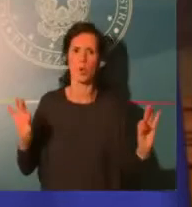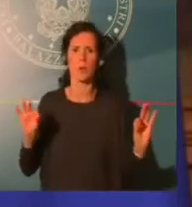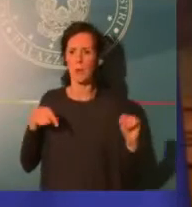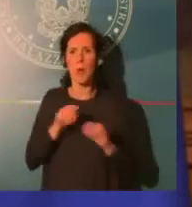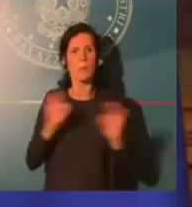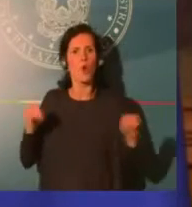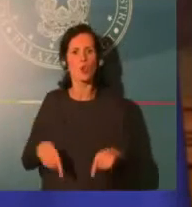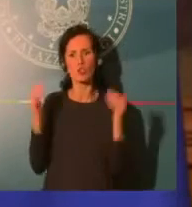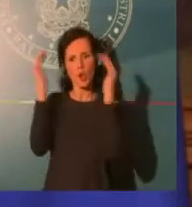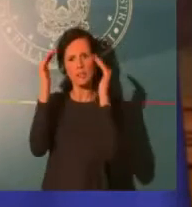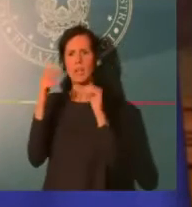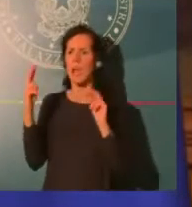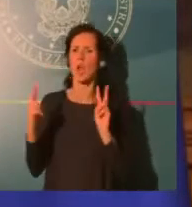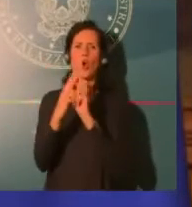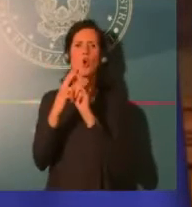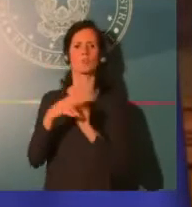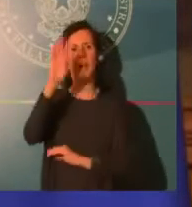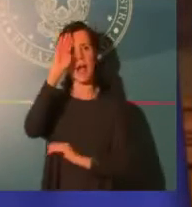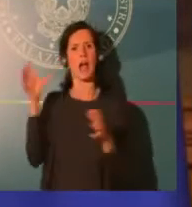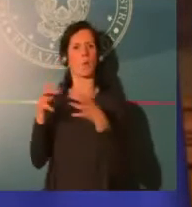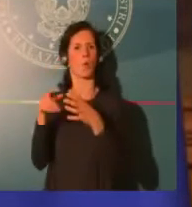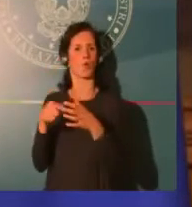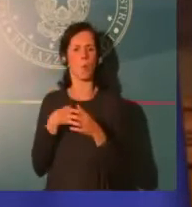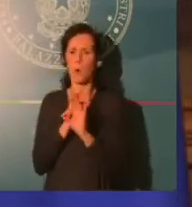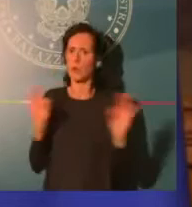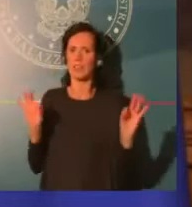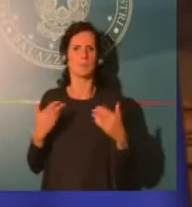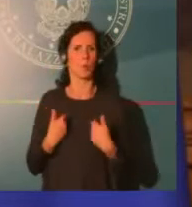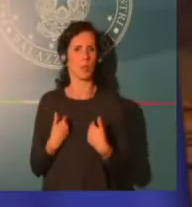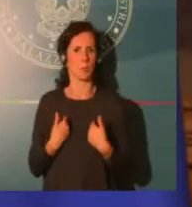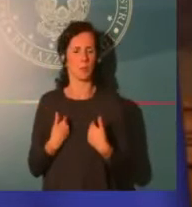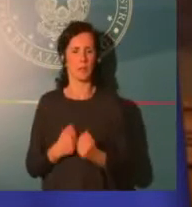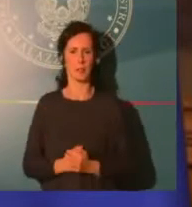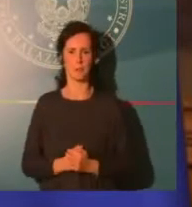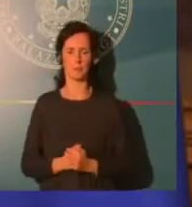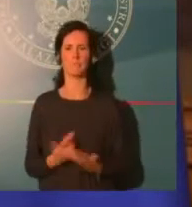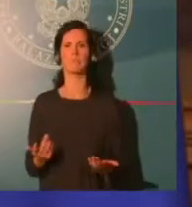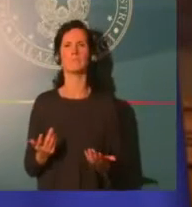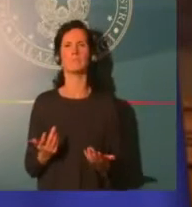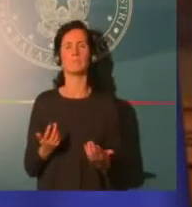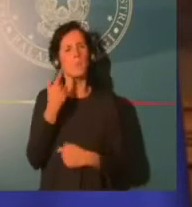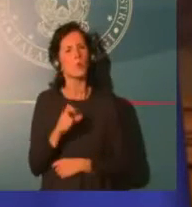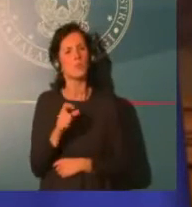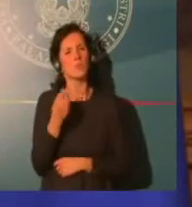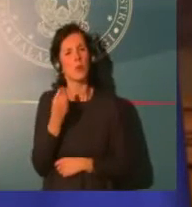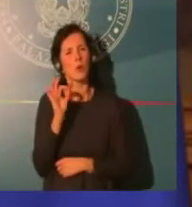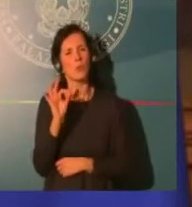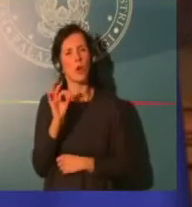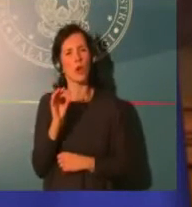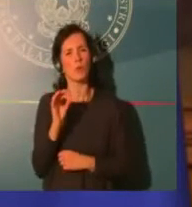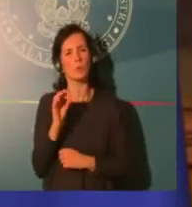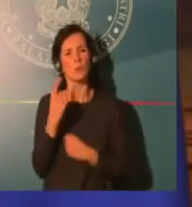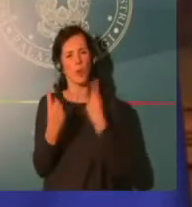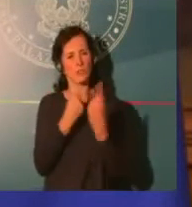bene del Paese bisogna essere sempre aperti al confronto e non ritenersi mai infallibili. Questo cosa significa?